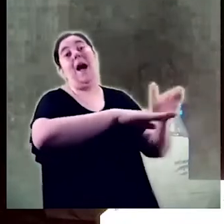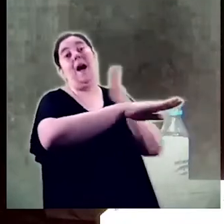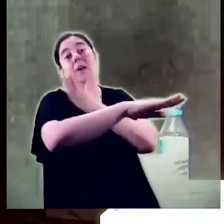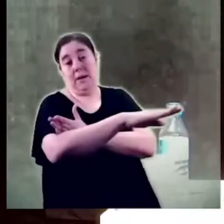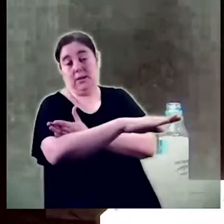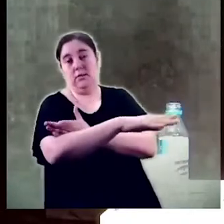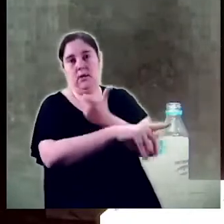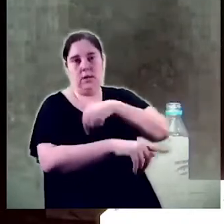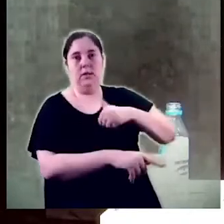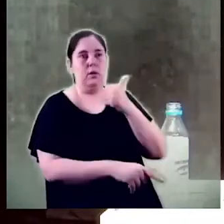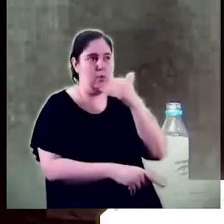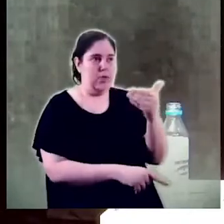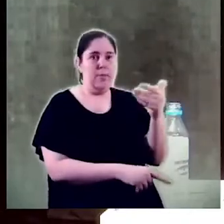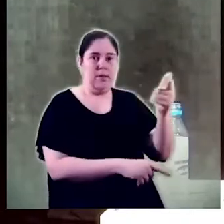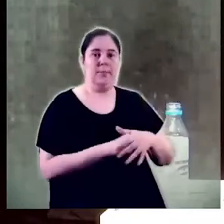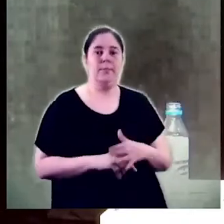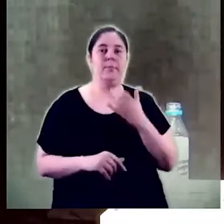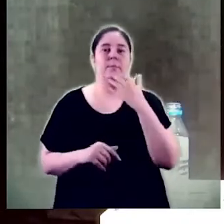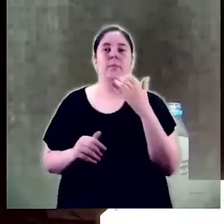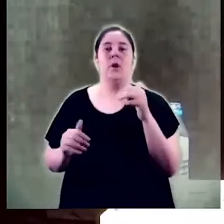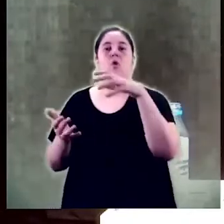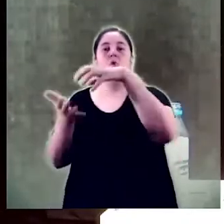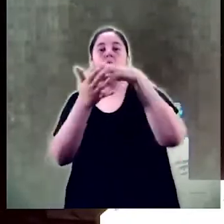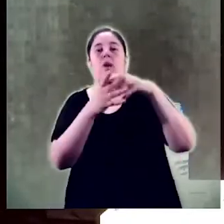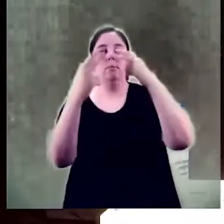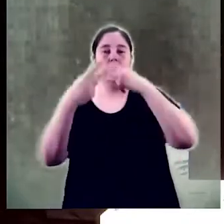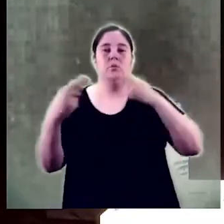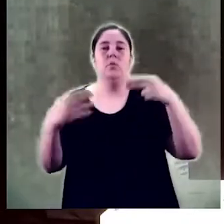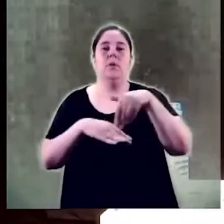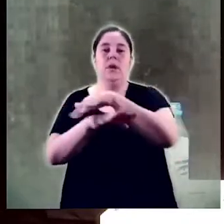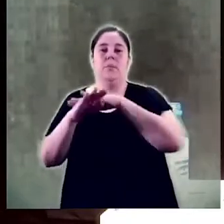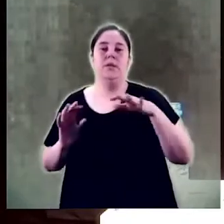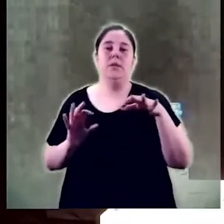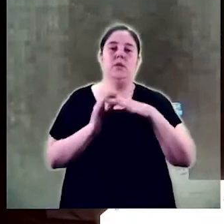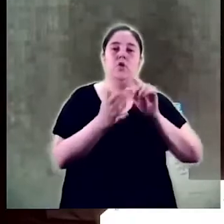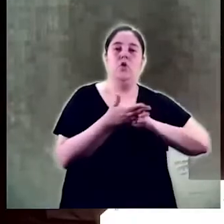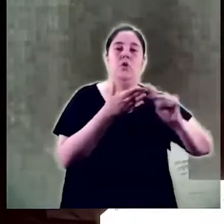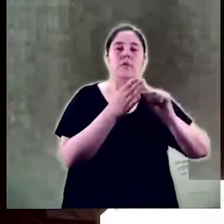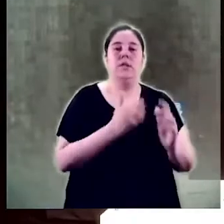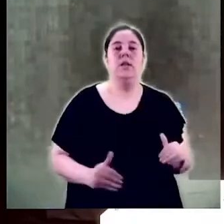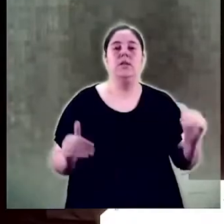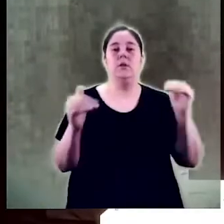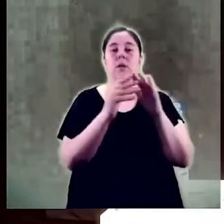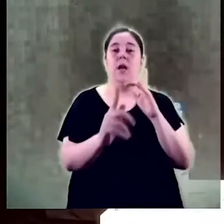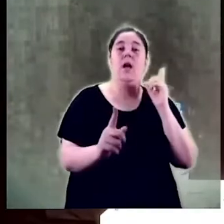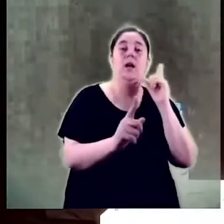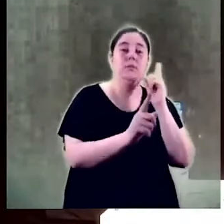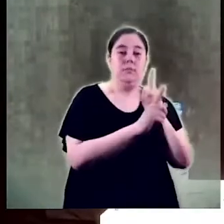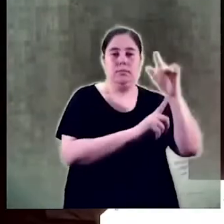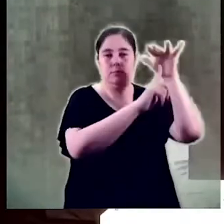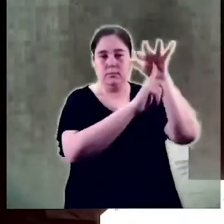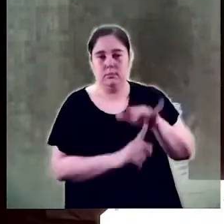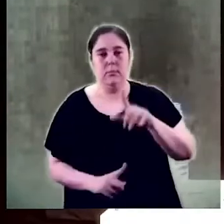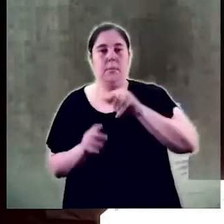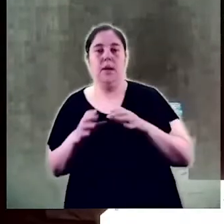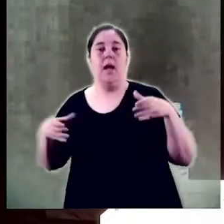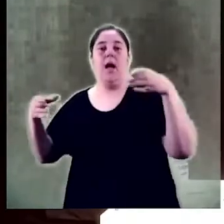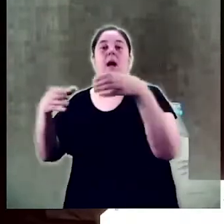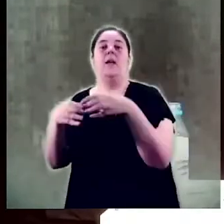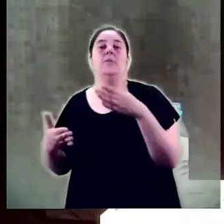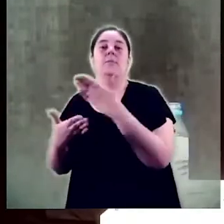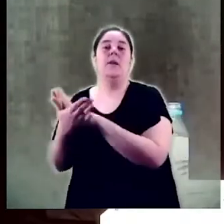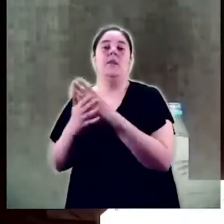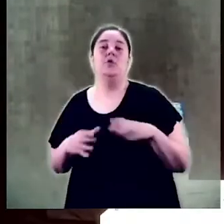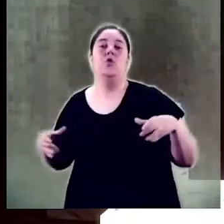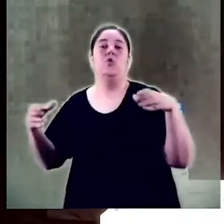promoció la llista la comprèn organismes públics de l'administració oficines d'igualtat i antidiscriminació equips